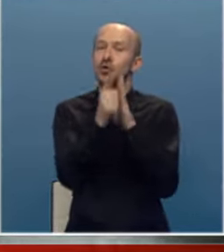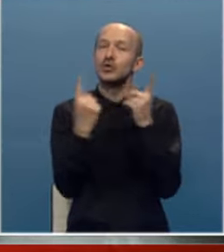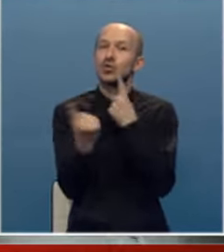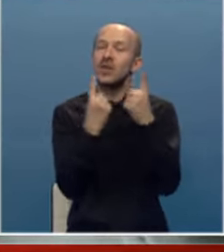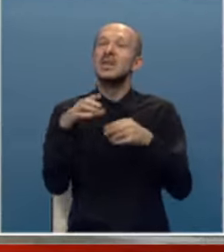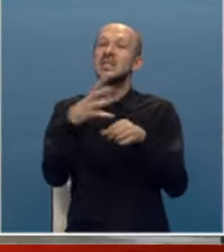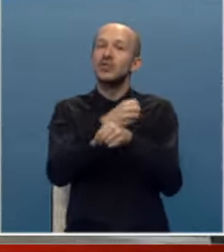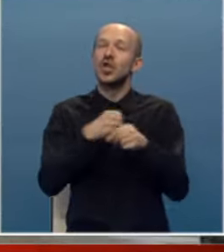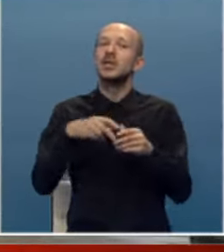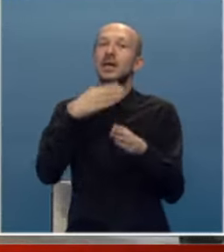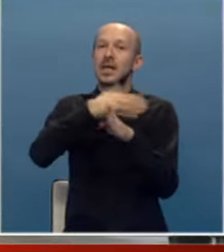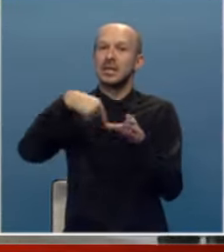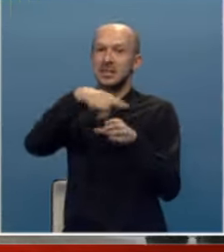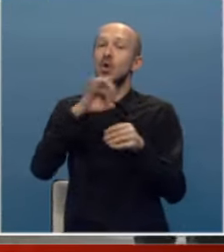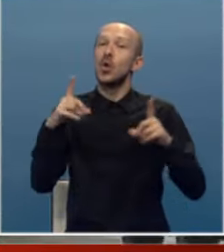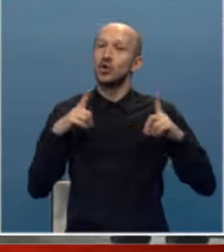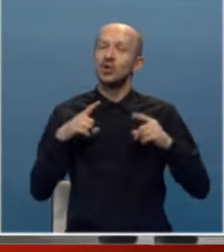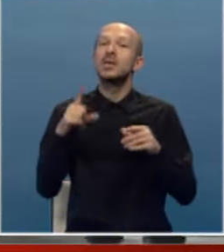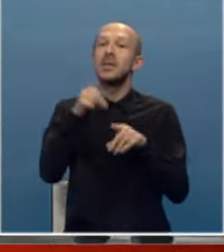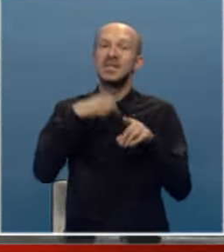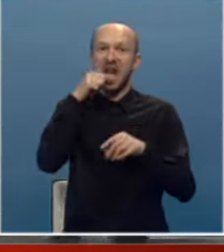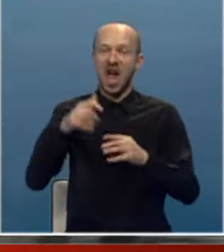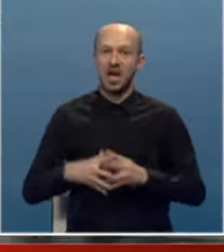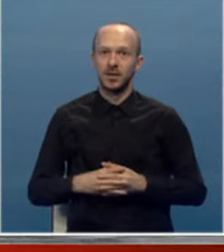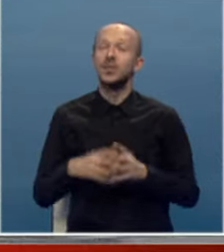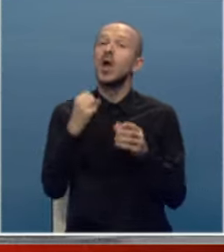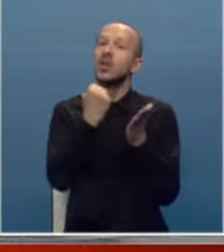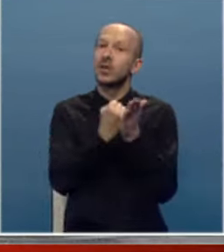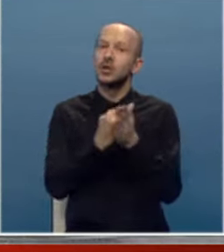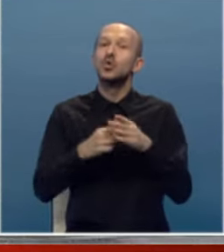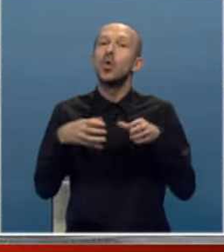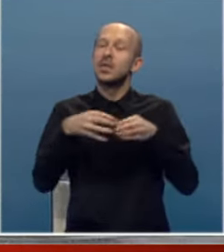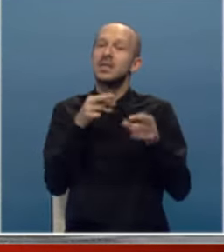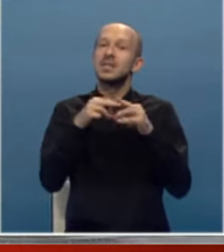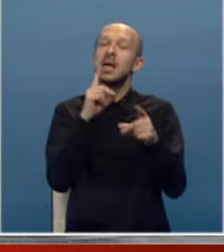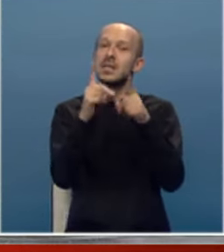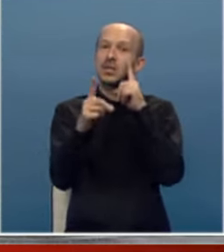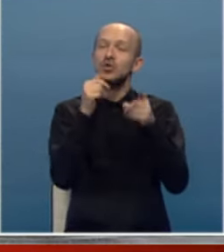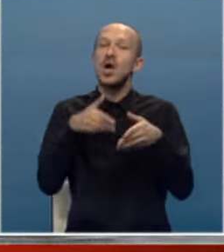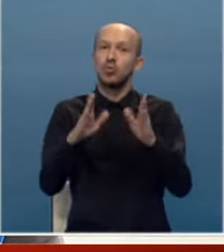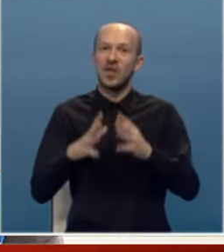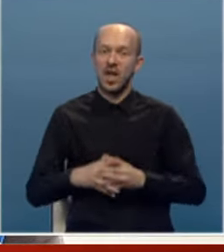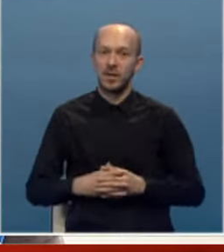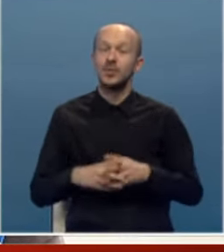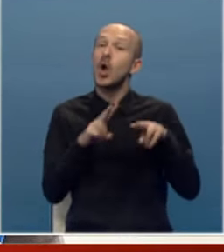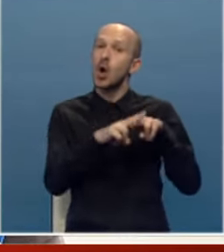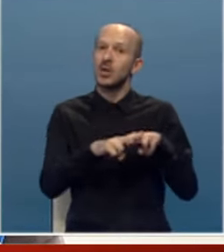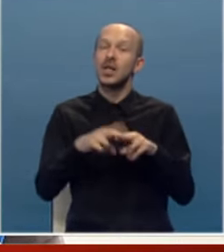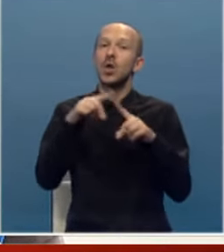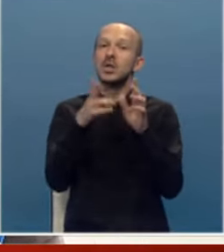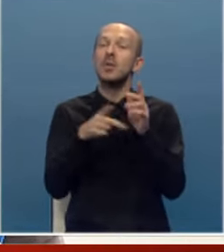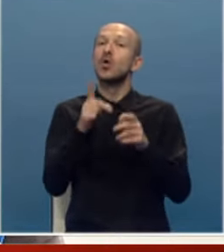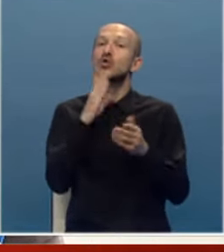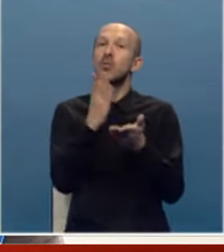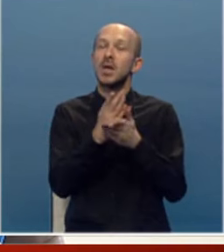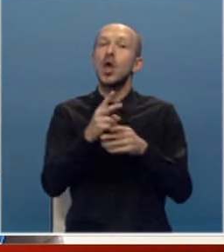završetak radova na kružnoj raskrsnici očekuje se za mjesec dana. Potvrdili su iz odjeljenja za saobraćaj i puteve. Ostale primetbe koje